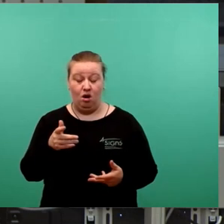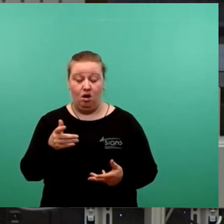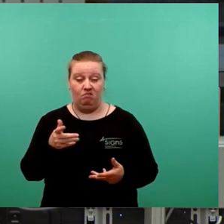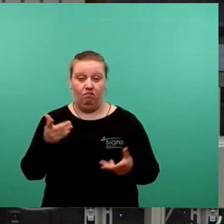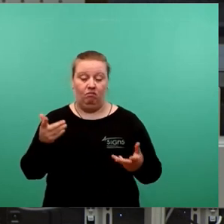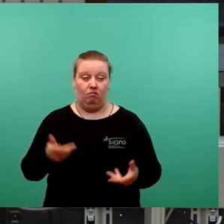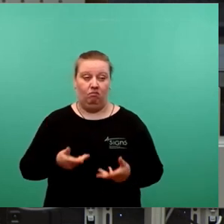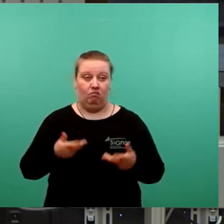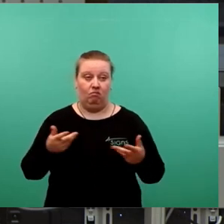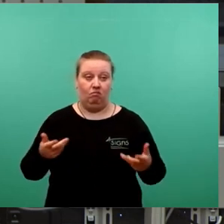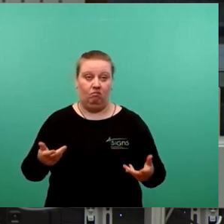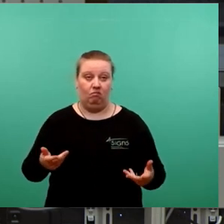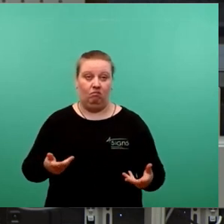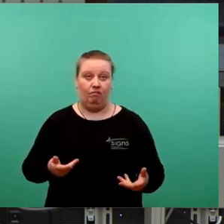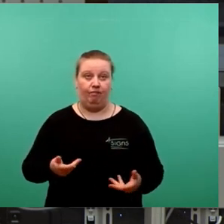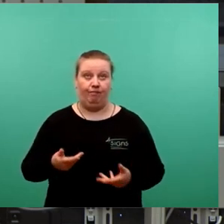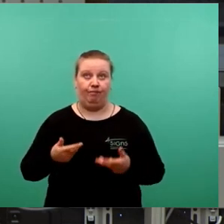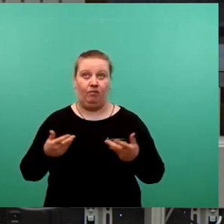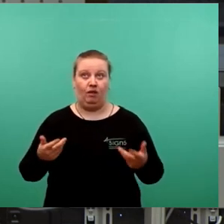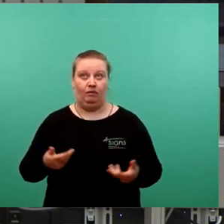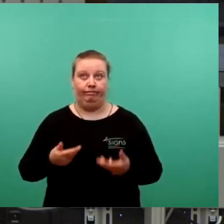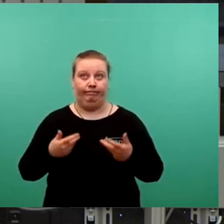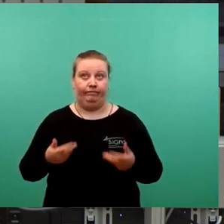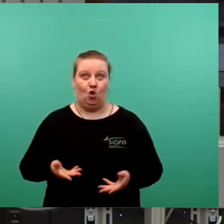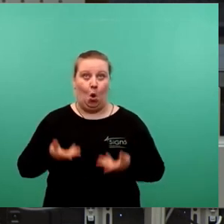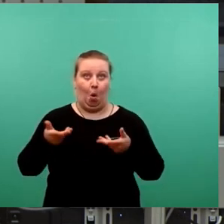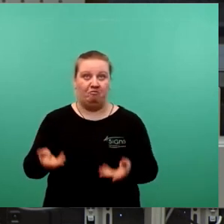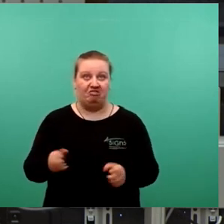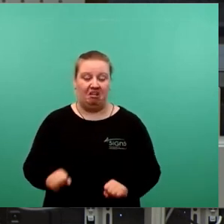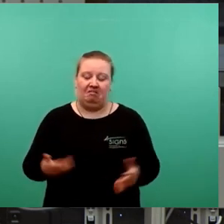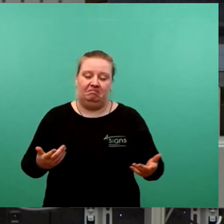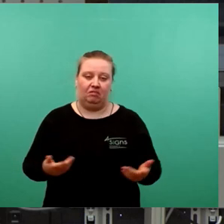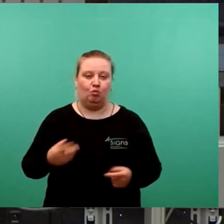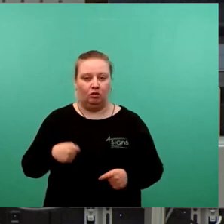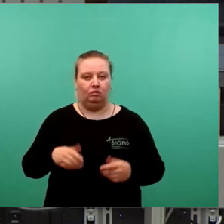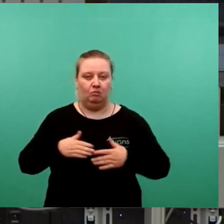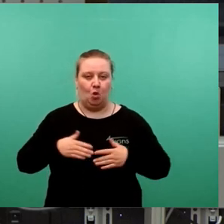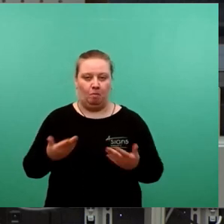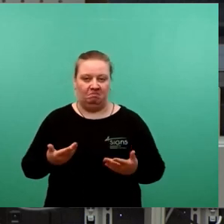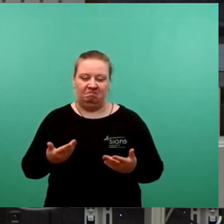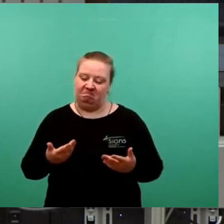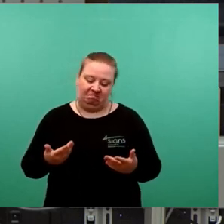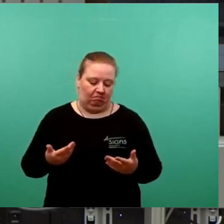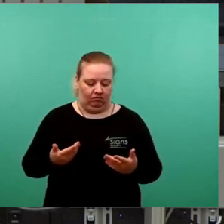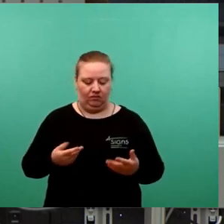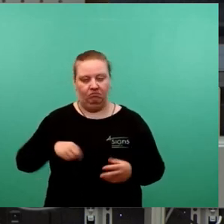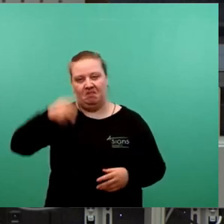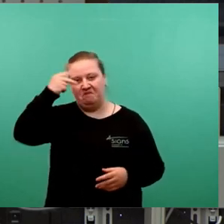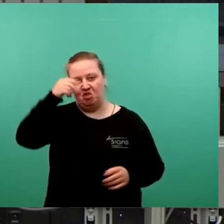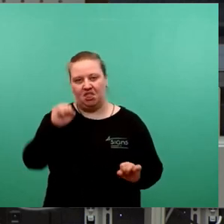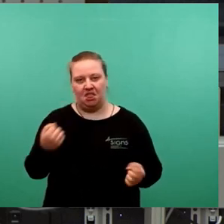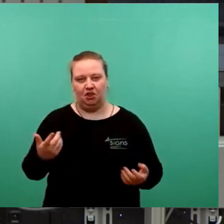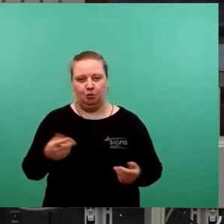Vergabe dort sozusagen als Bettvorleger dann hingelegt hat, damit man den Posten kriegt. Aus dem Grund, das sind ein paar